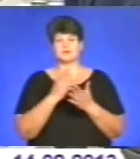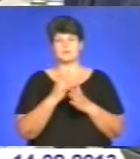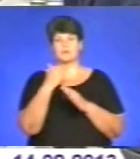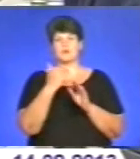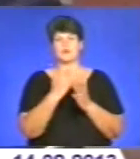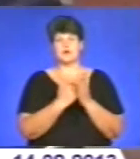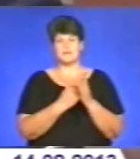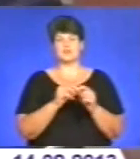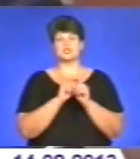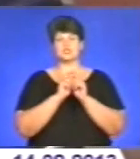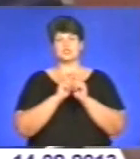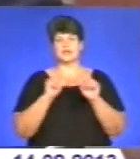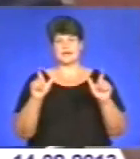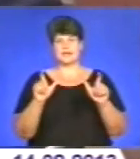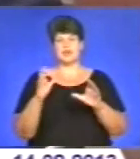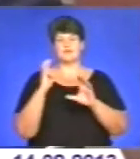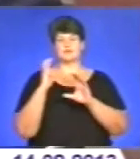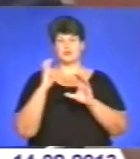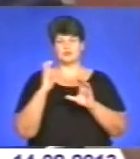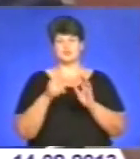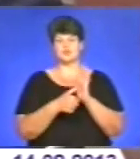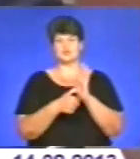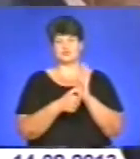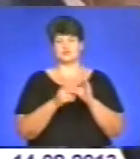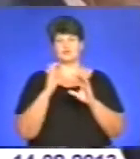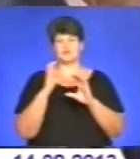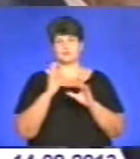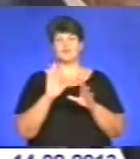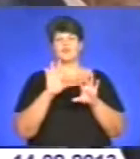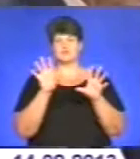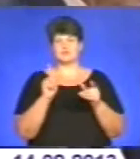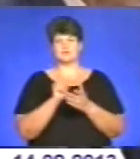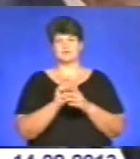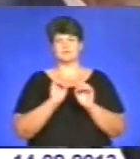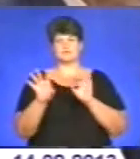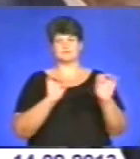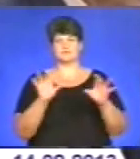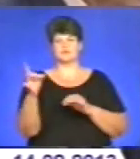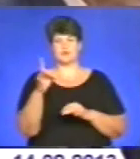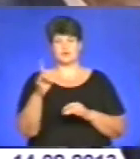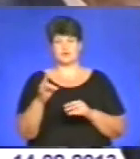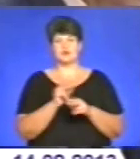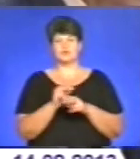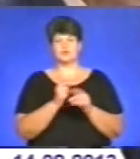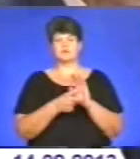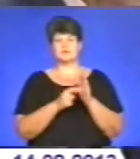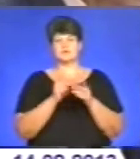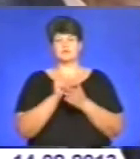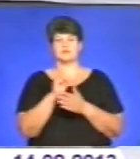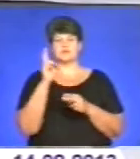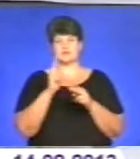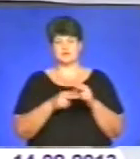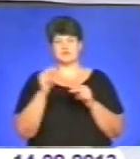машин передбачено понад 600. До 25 серпня вони всі мають бути в регіонах. Ремонт у класах мали завершити. Також навчальні